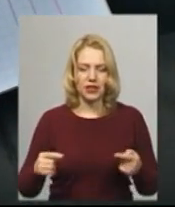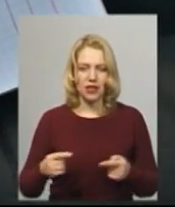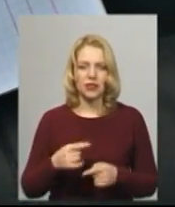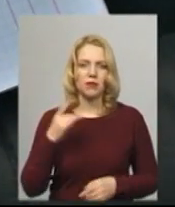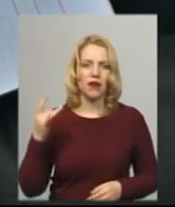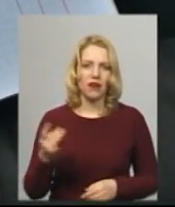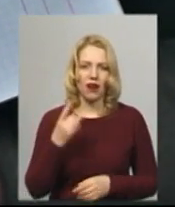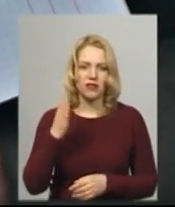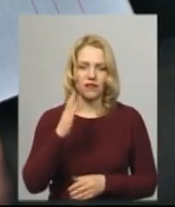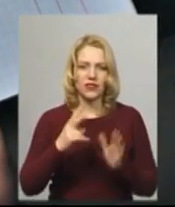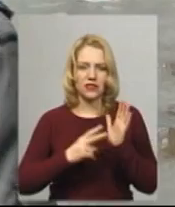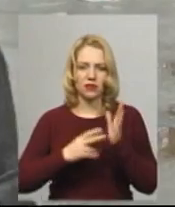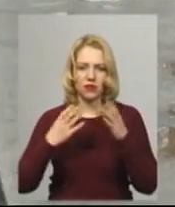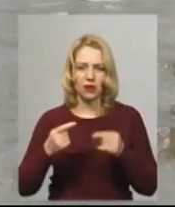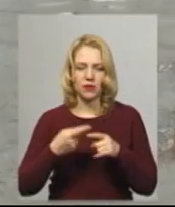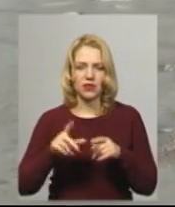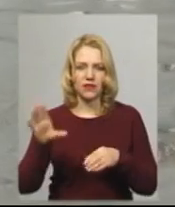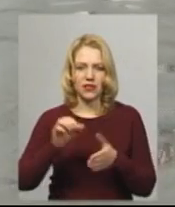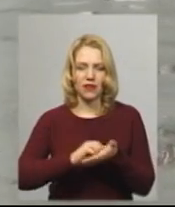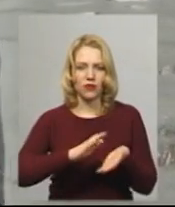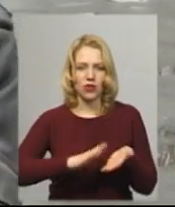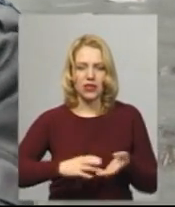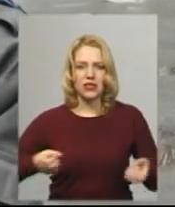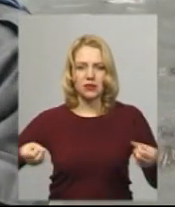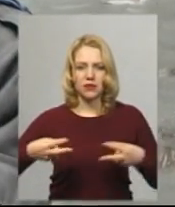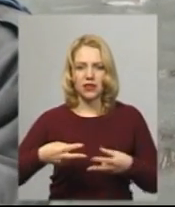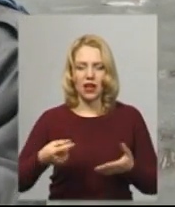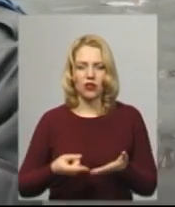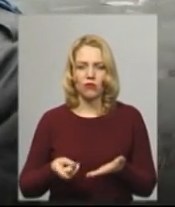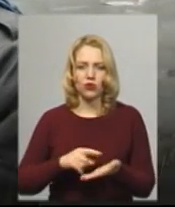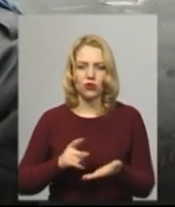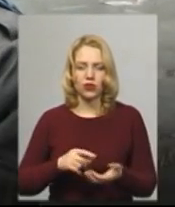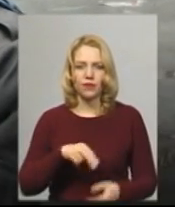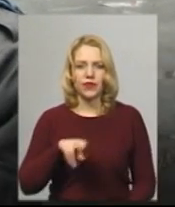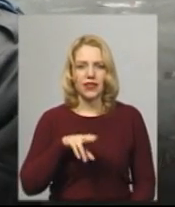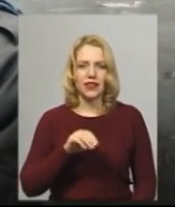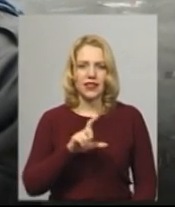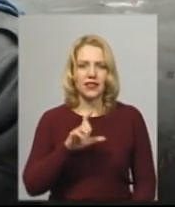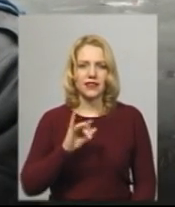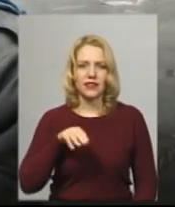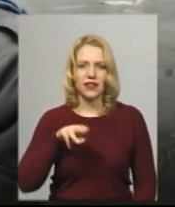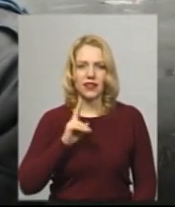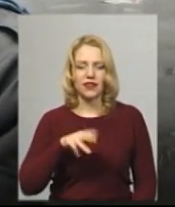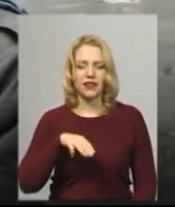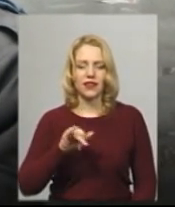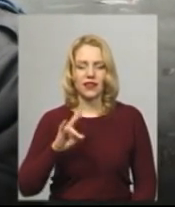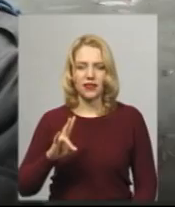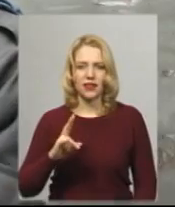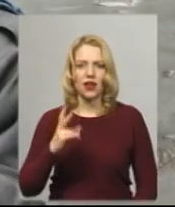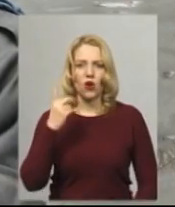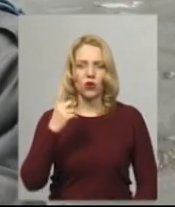днів. Все фіксують у спеціальному зошиті. Засіб – це у нас дезектин. Робимо 1%